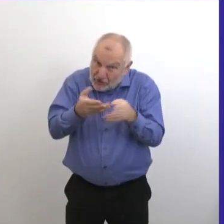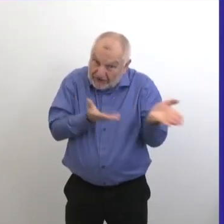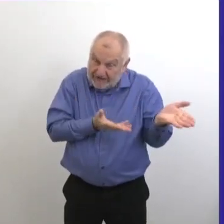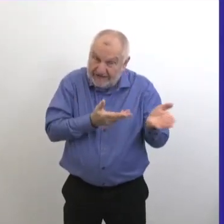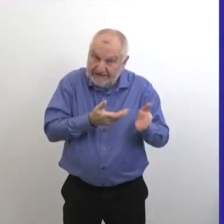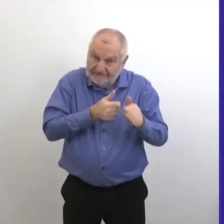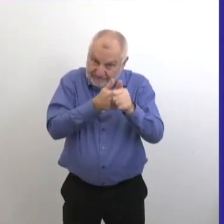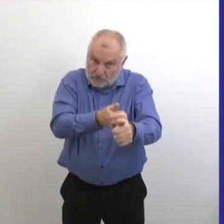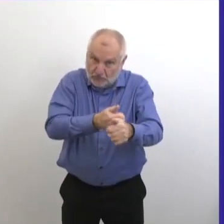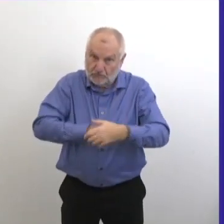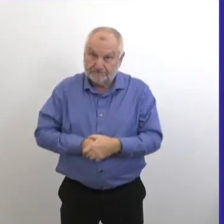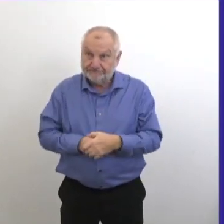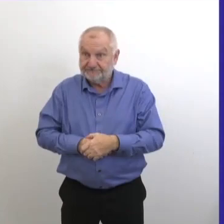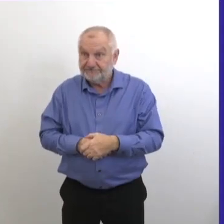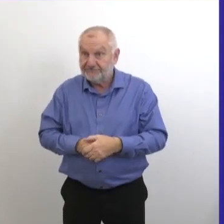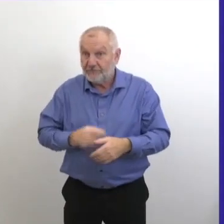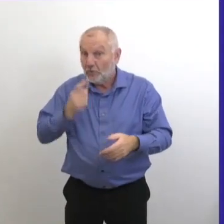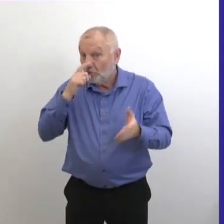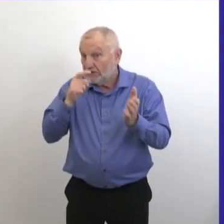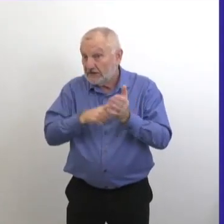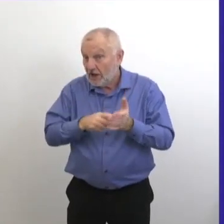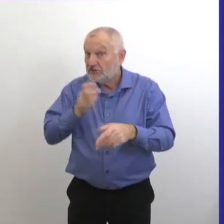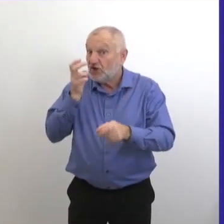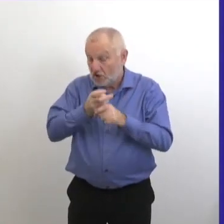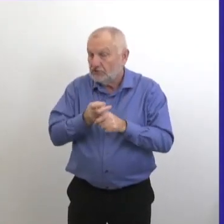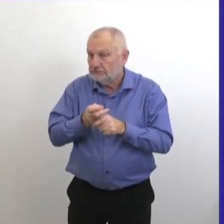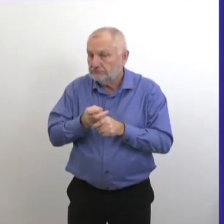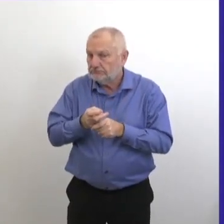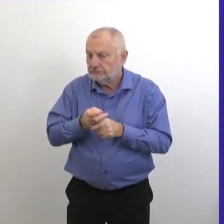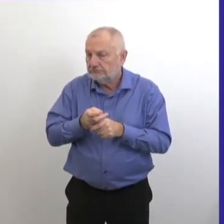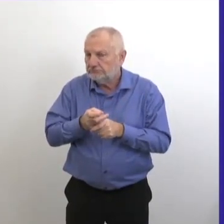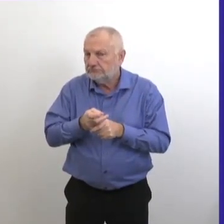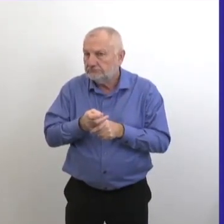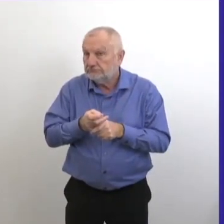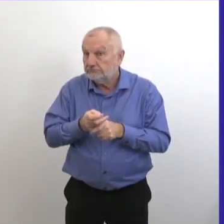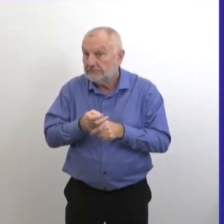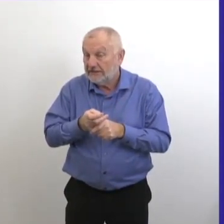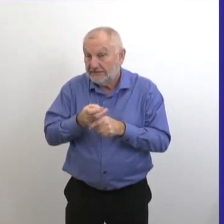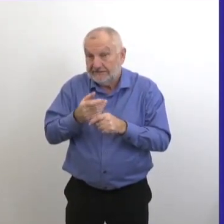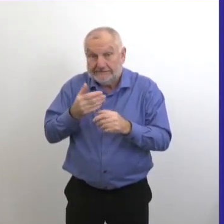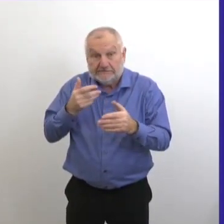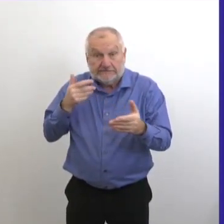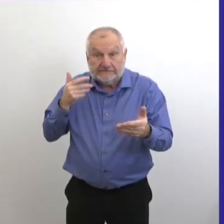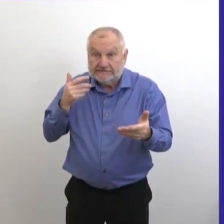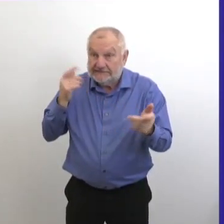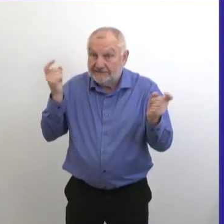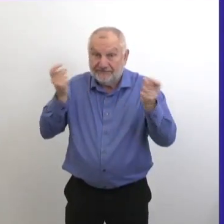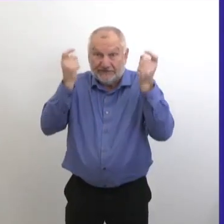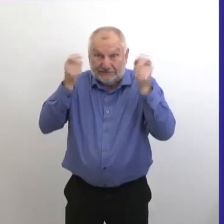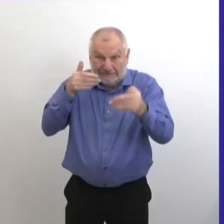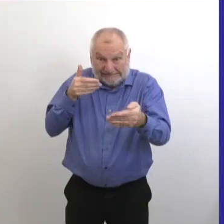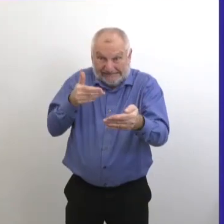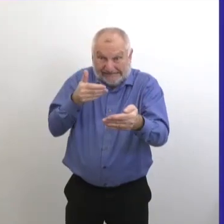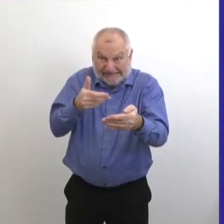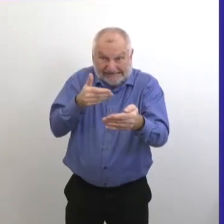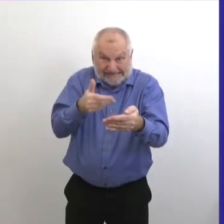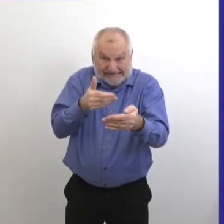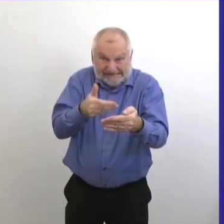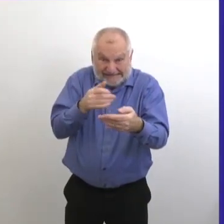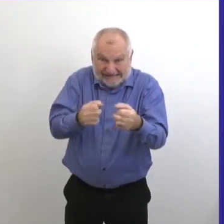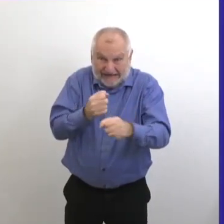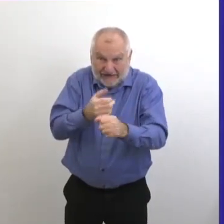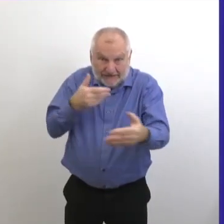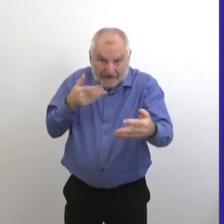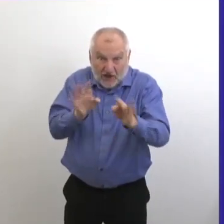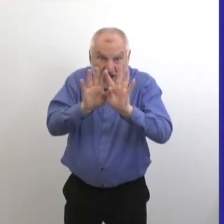Nous reconnaissons tous que c'est très difficile, surtout à cause de la saison des fêtes qui s'approche, mais c'est définitivement nécessaire. Et vous pouvez voir